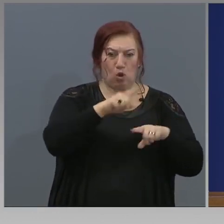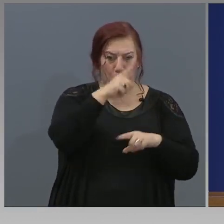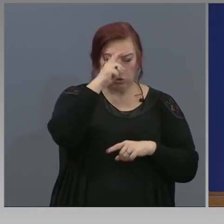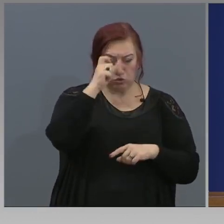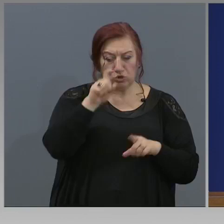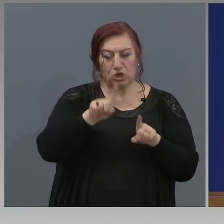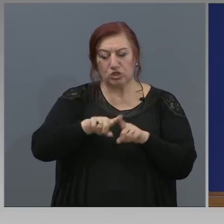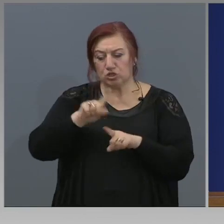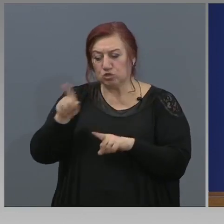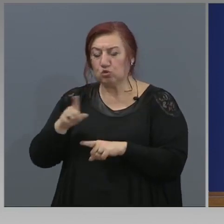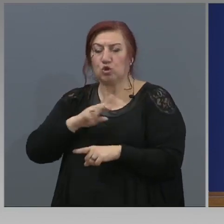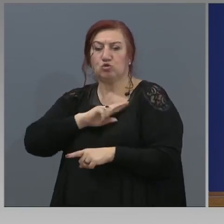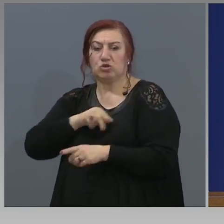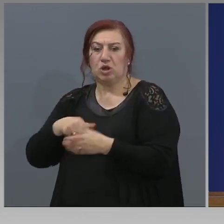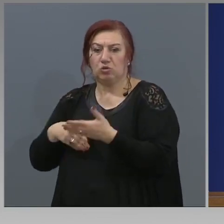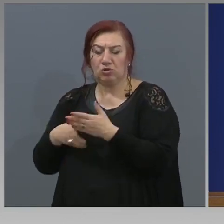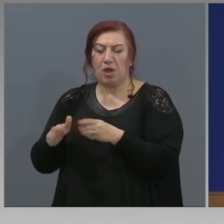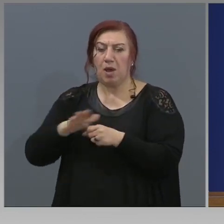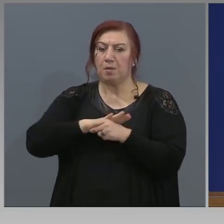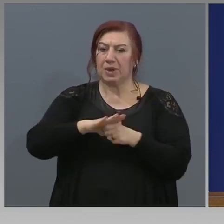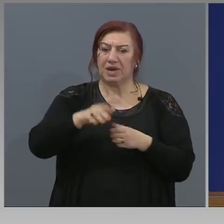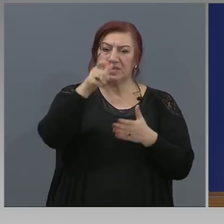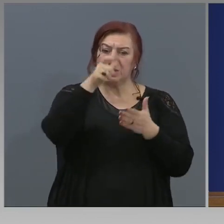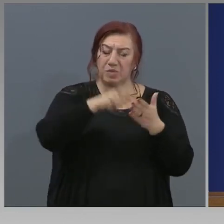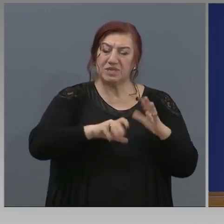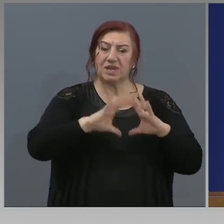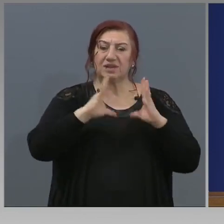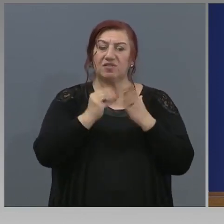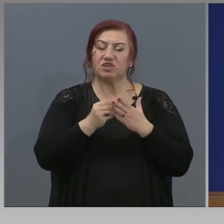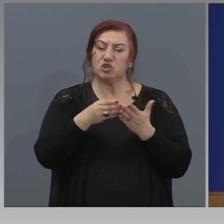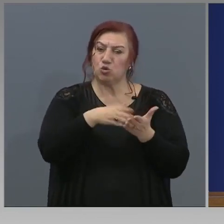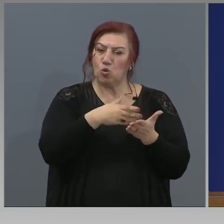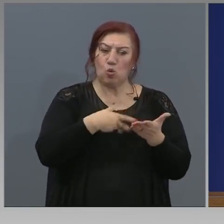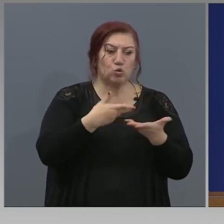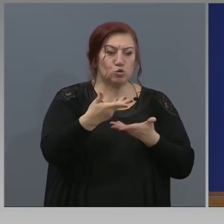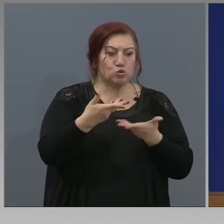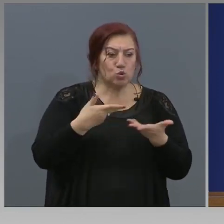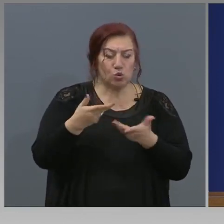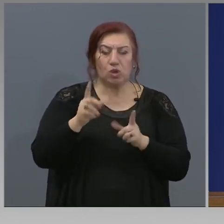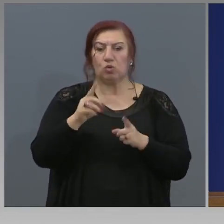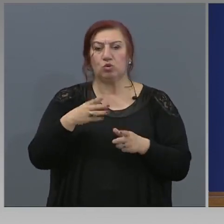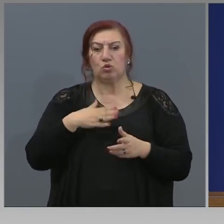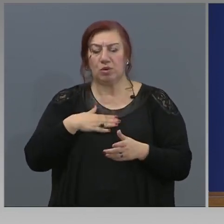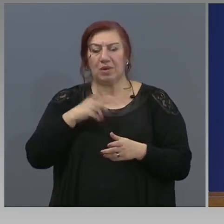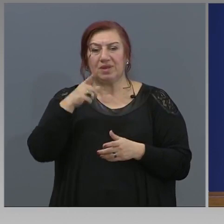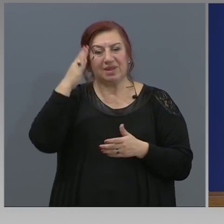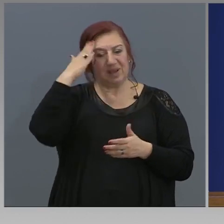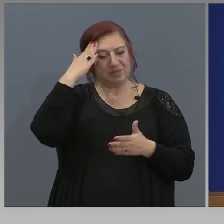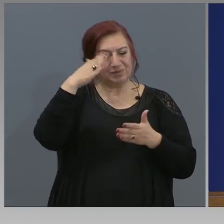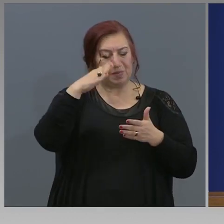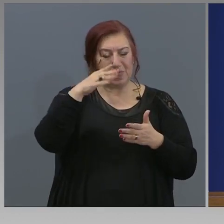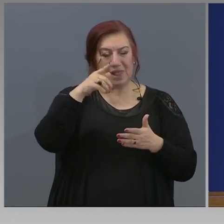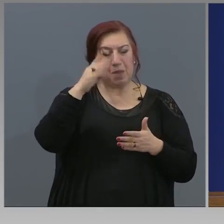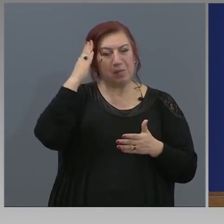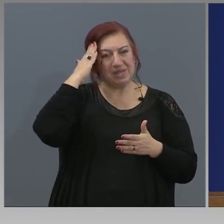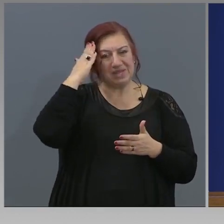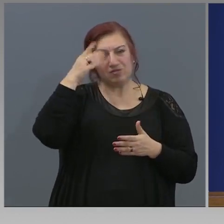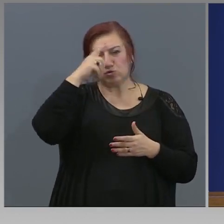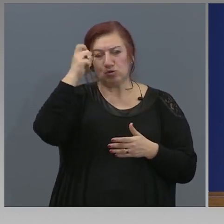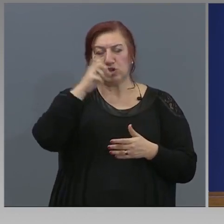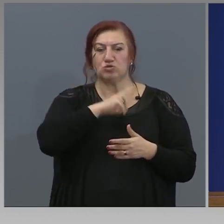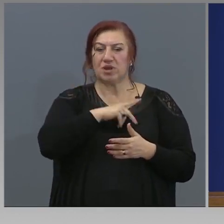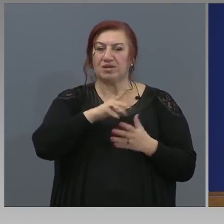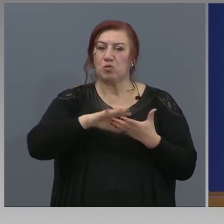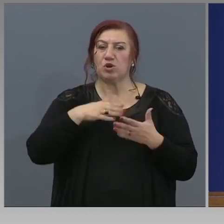Пълен списък на всички услуги, които наистина са много, има на страницата на Министерство на труда и социалната политика.